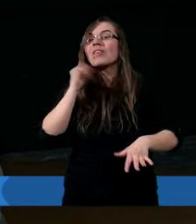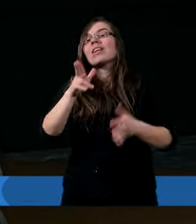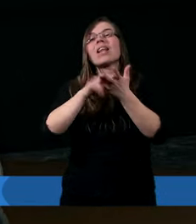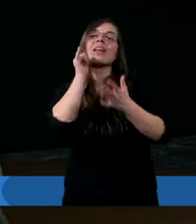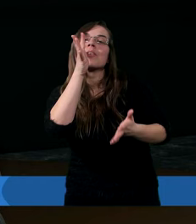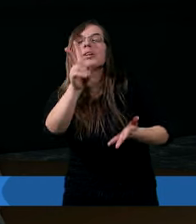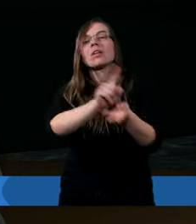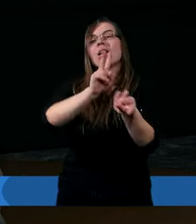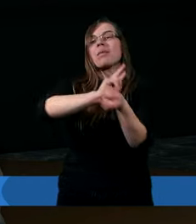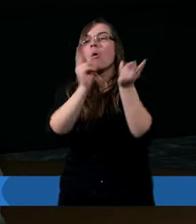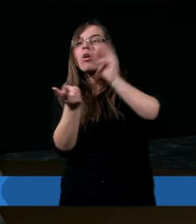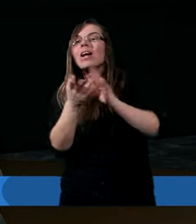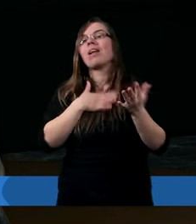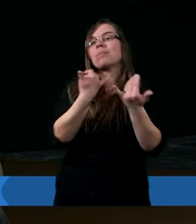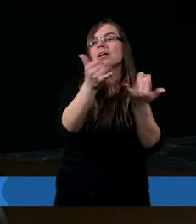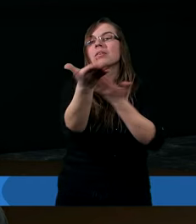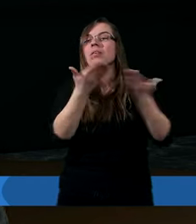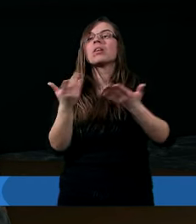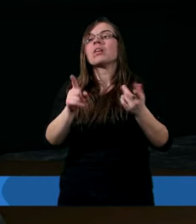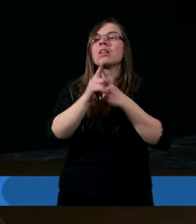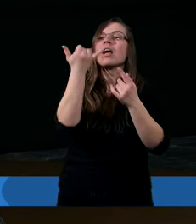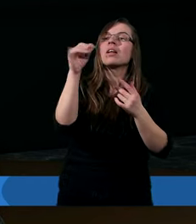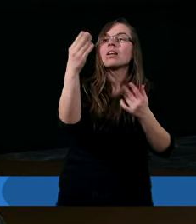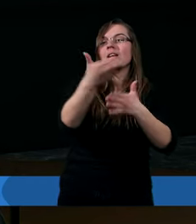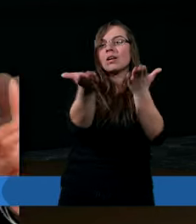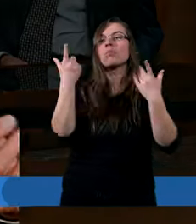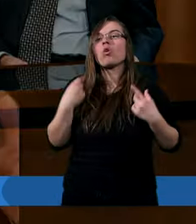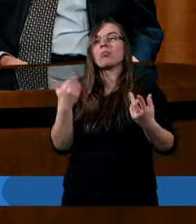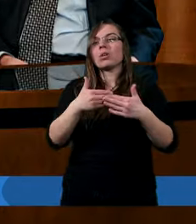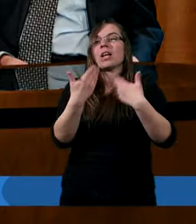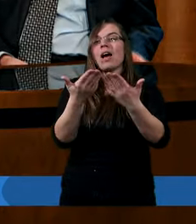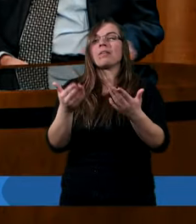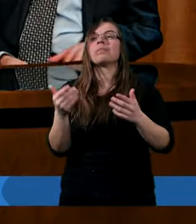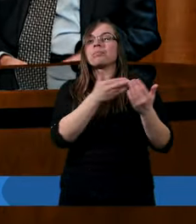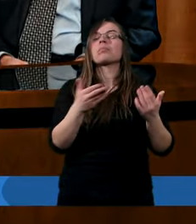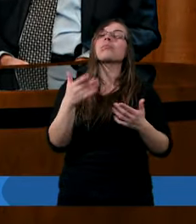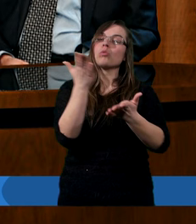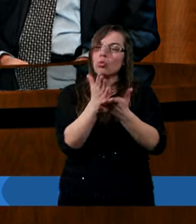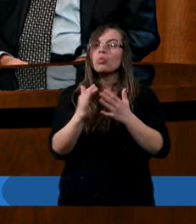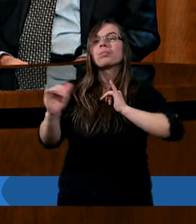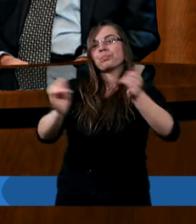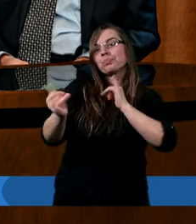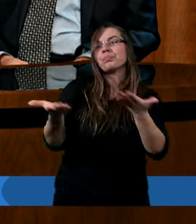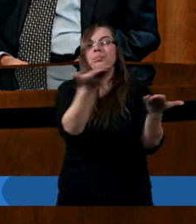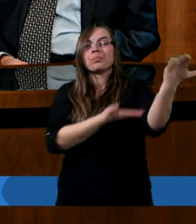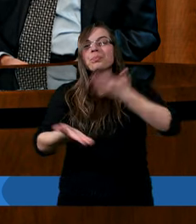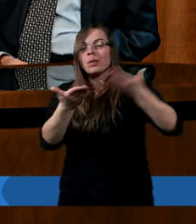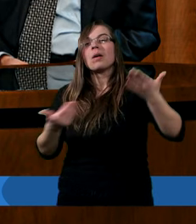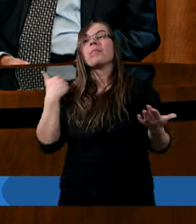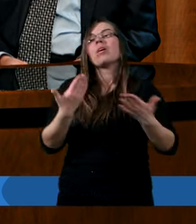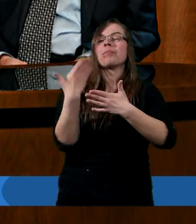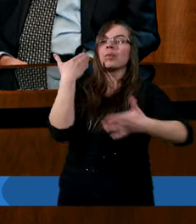spotykamy. Ale tych narzędzi jest jeszcze więcej, i pozwolę innym osobom mówić. Studiowaliśmy już w poprzednich